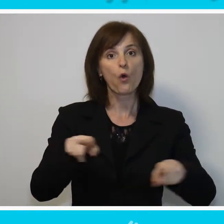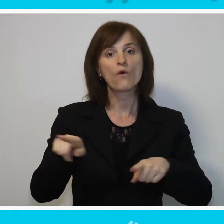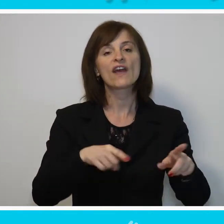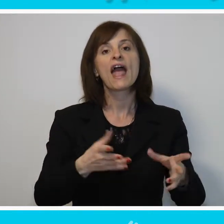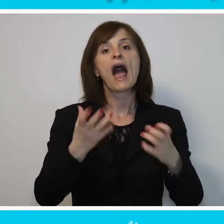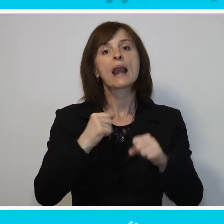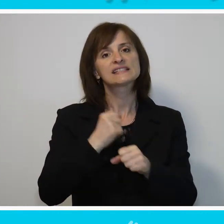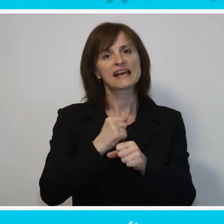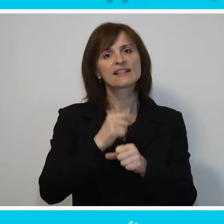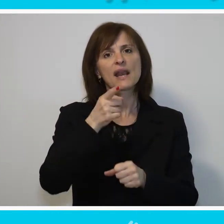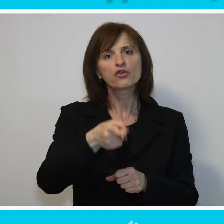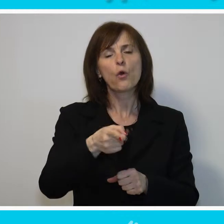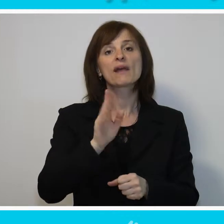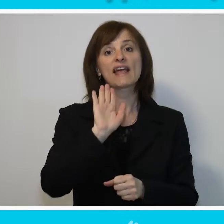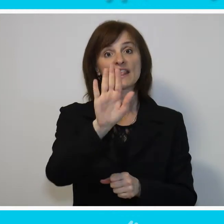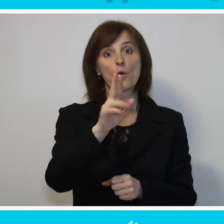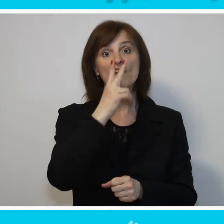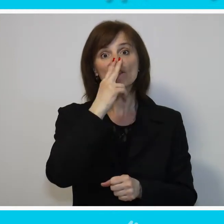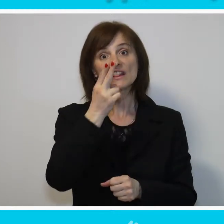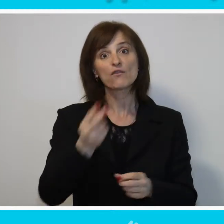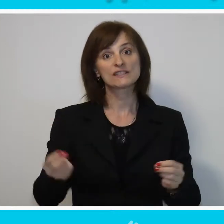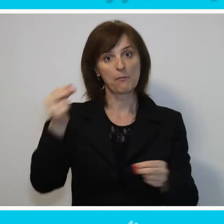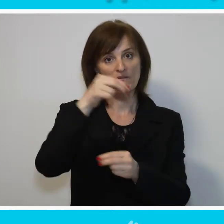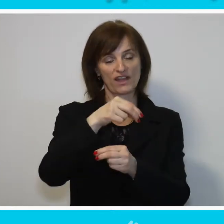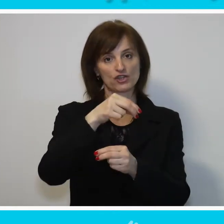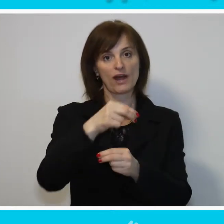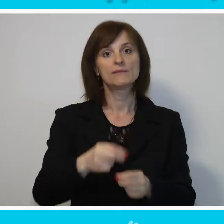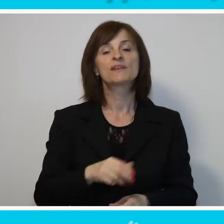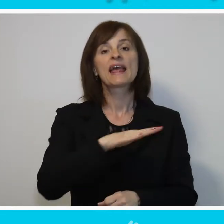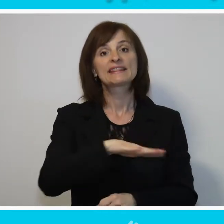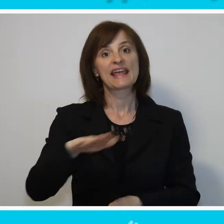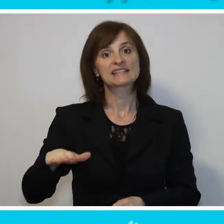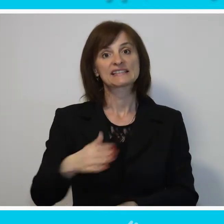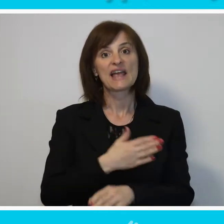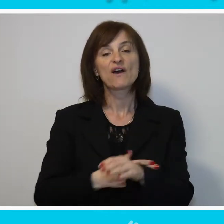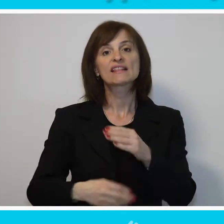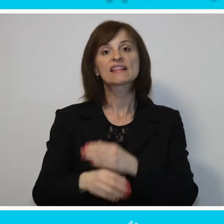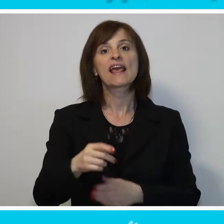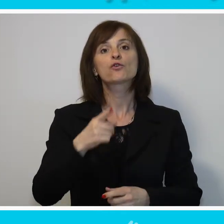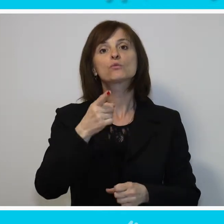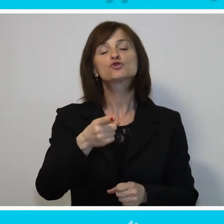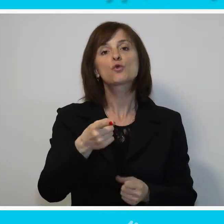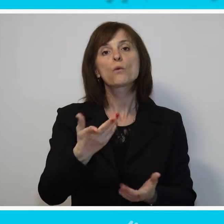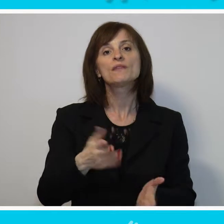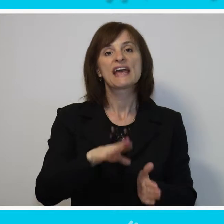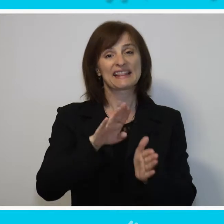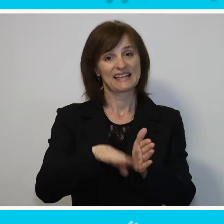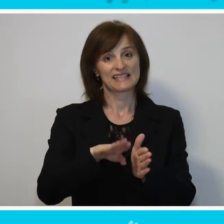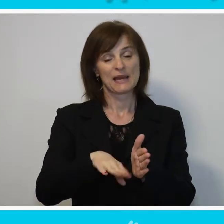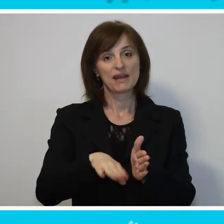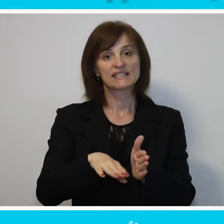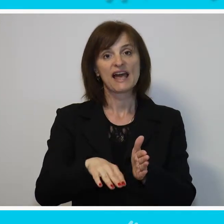radi na tome da se njihova vidljivost poveća. Deca sa invaliditetom su marginalizowana i